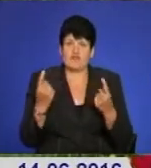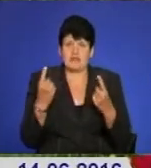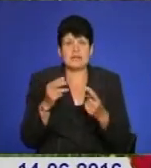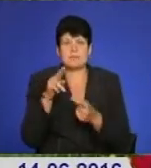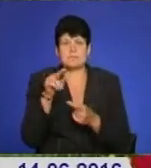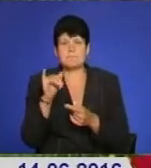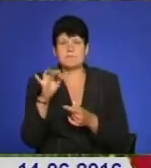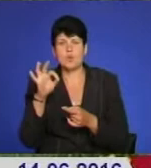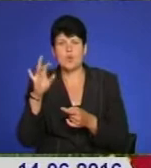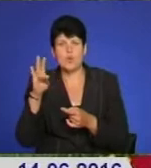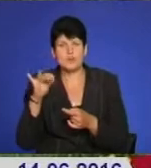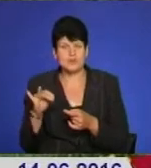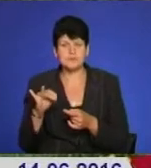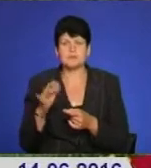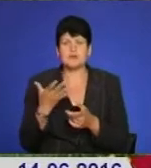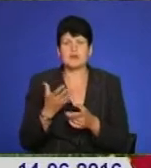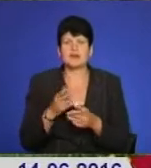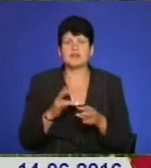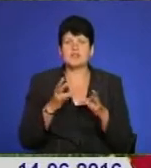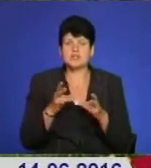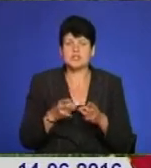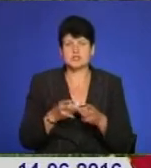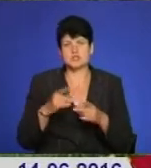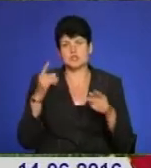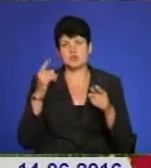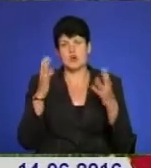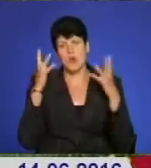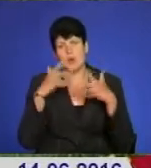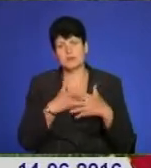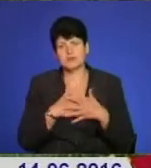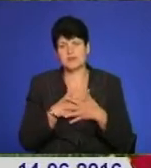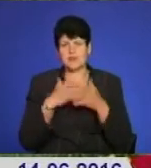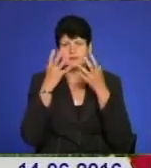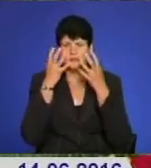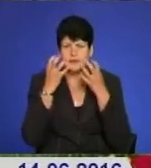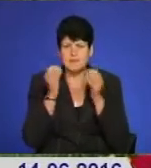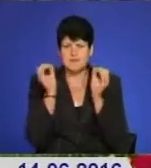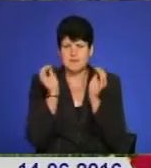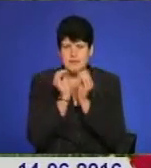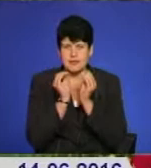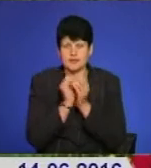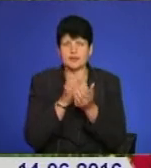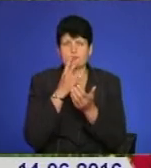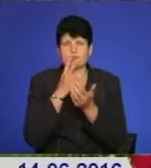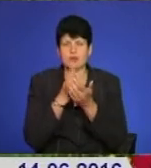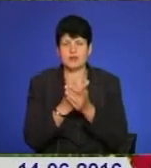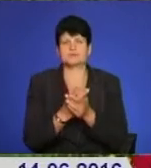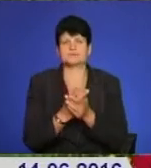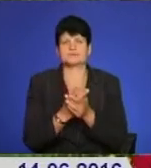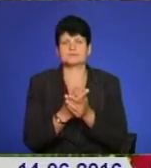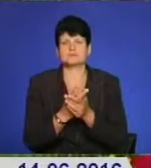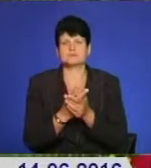символізує ніжність, романтичність, але й маленькі, більш темні, контрастні квіти, які символізують певні